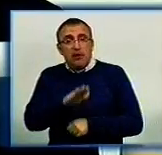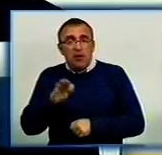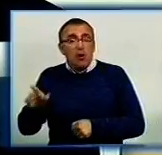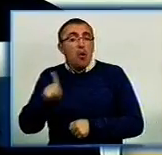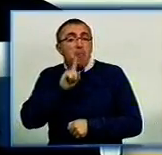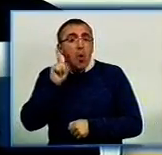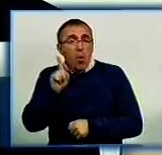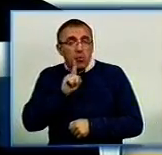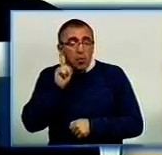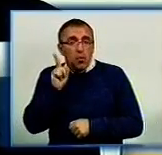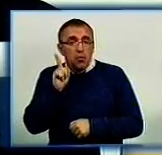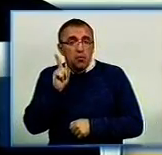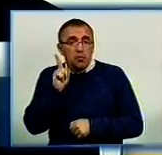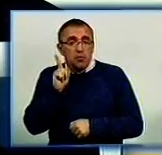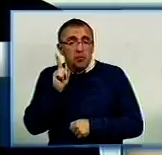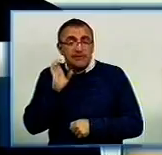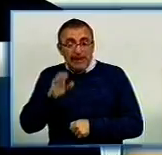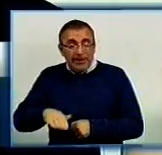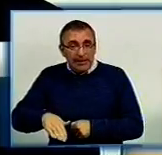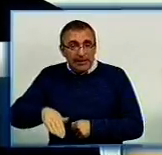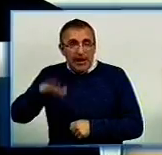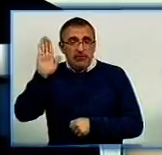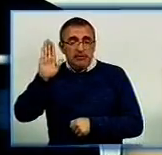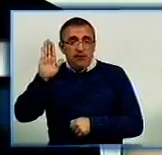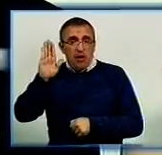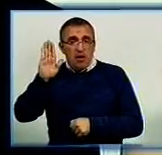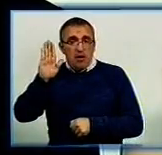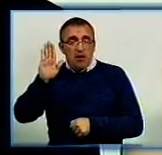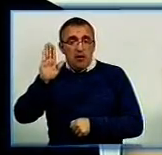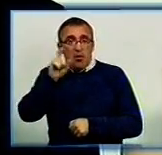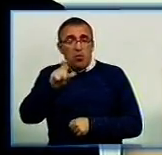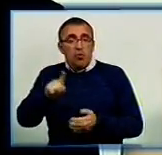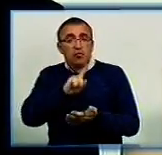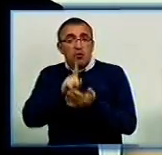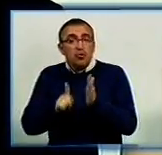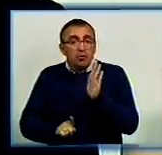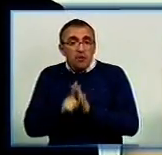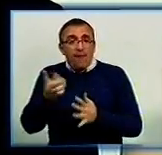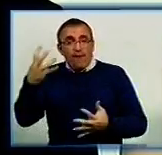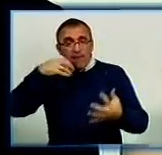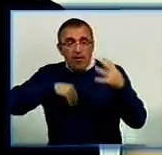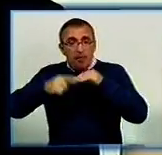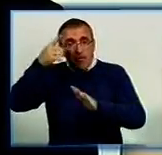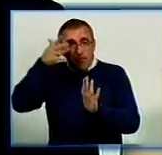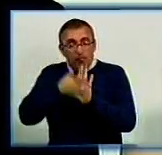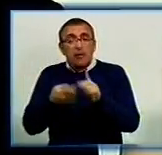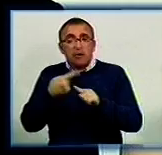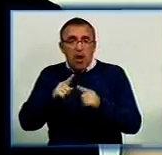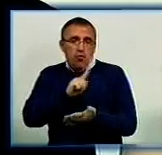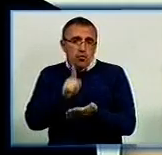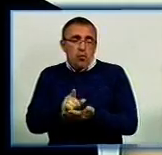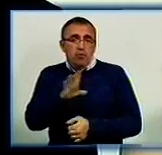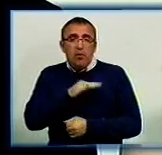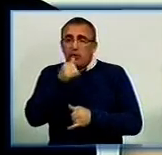молоді. Тобто з діття. Але люди повинні починають впитувати, розуміти, що так це повинно бути.